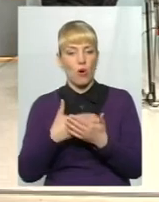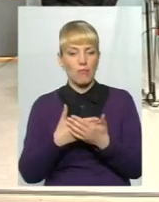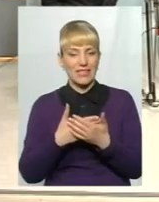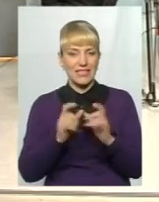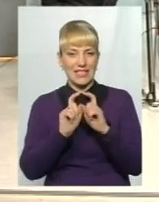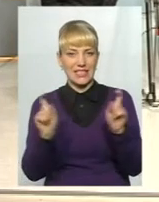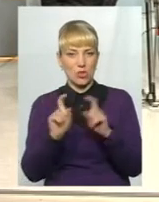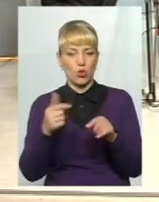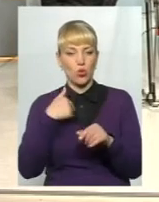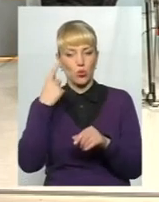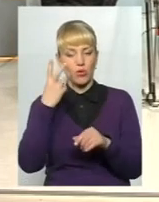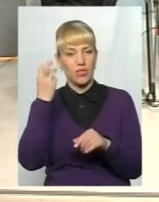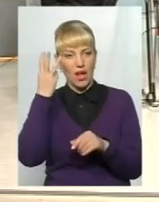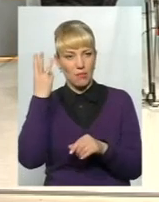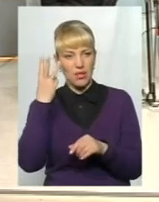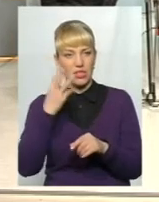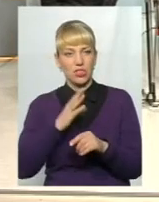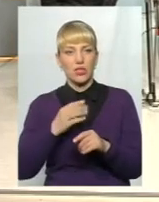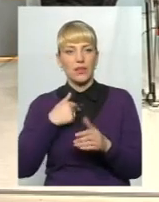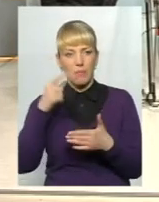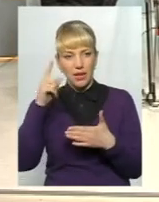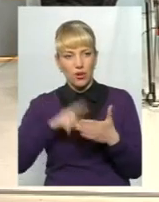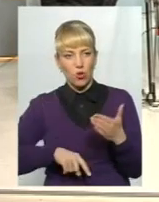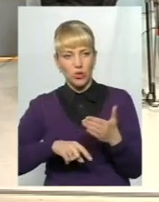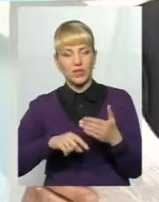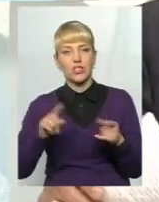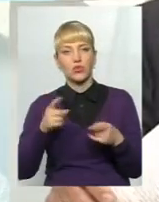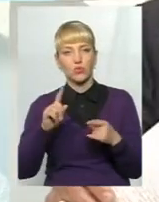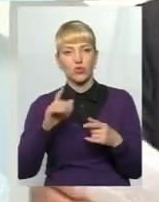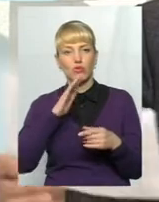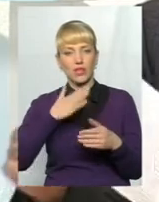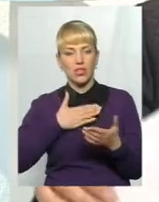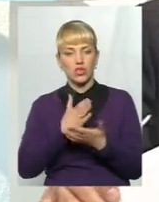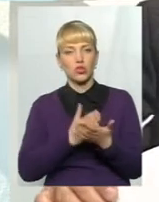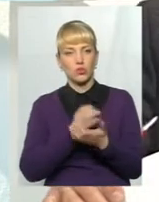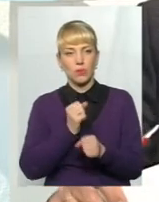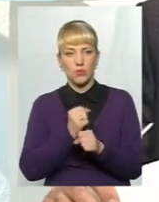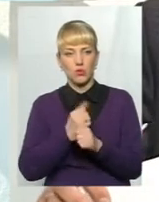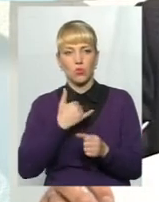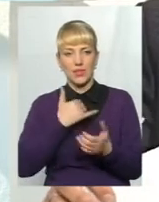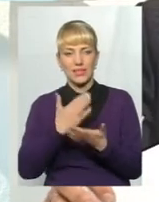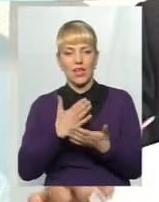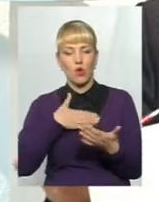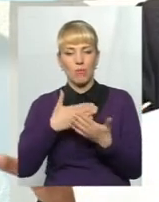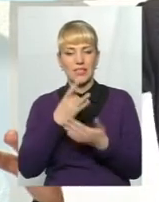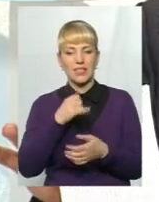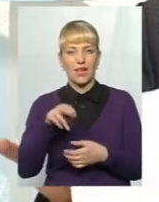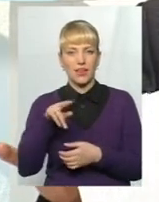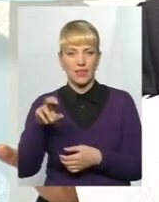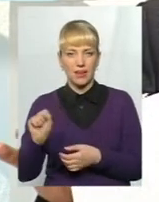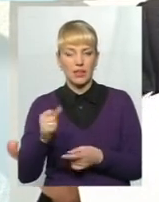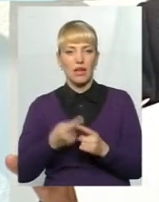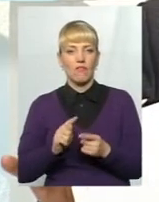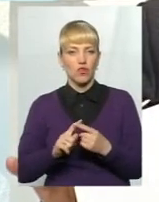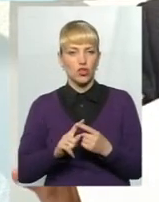в нас на Хмельниччині. Ну, не те, що думаю, я переконаний. Тому що і наша служба працює, і нас є громадська рада. Це в нас